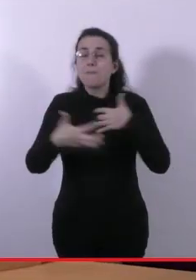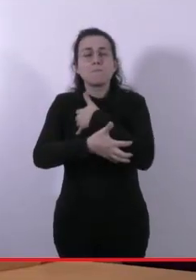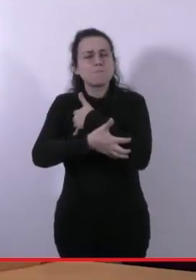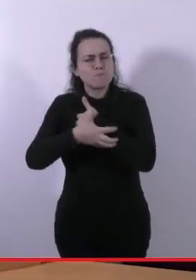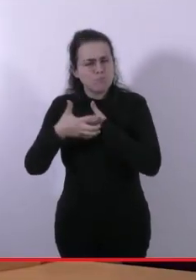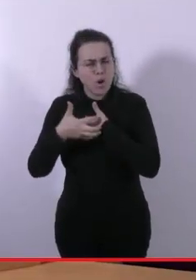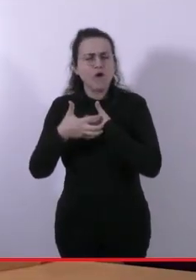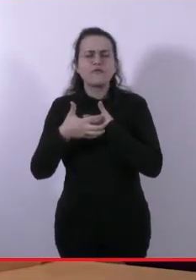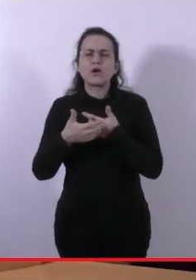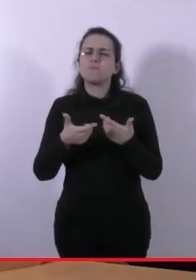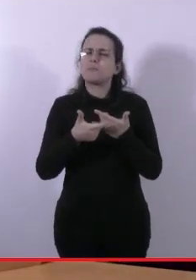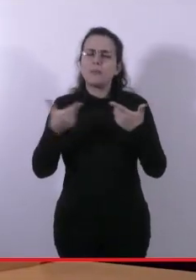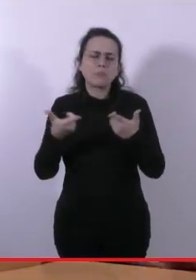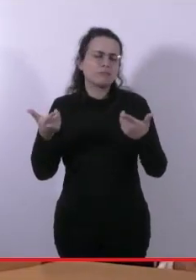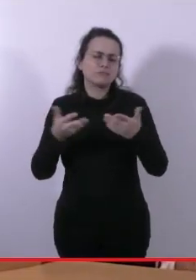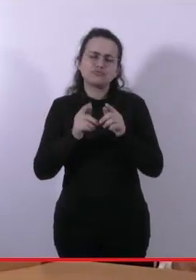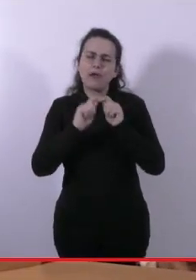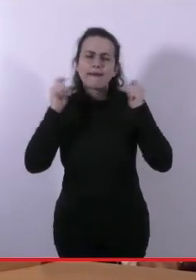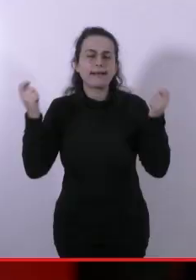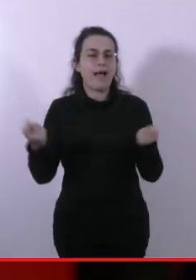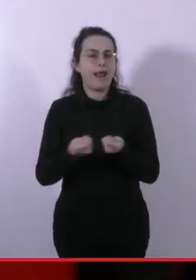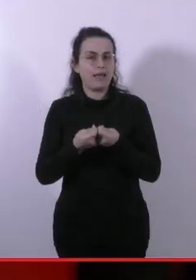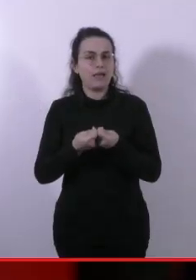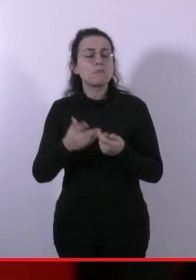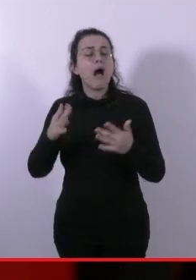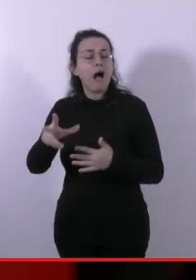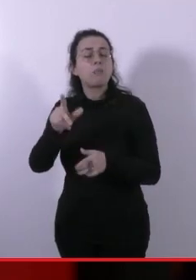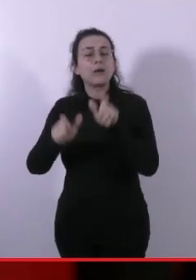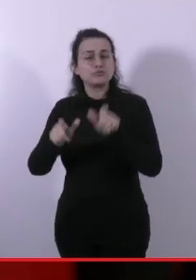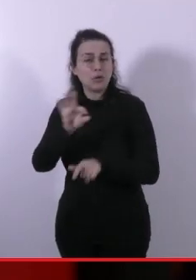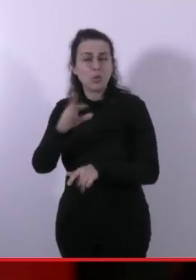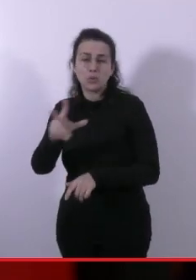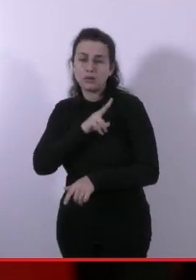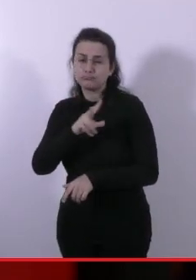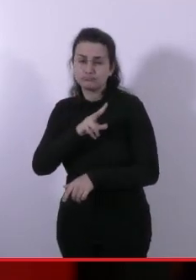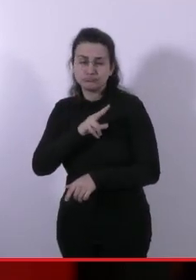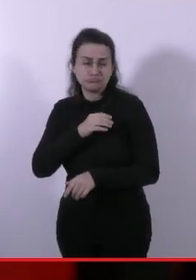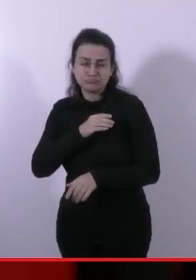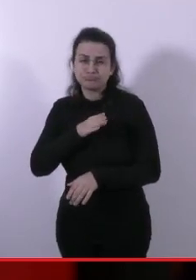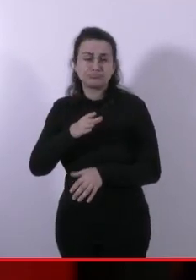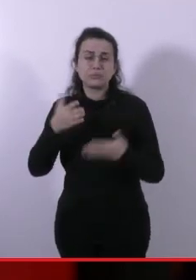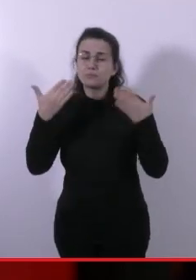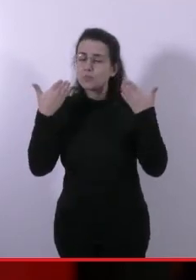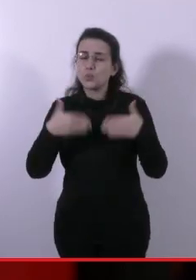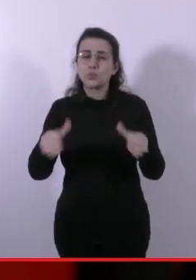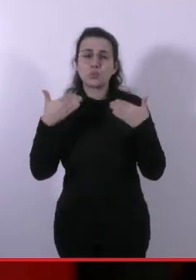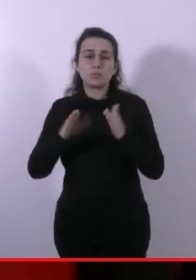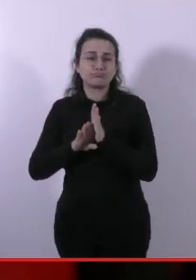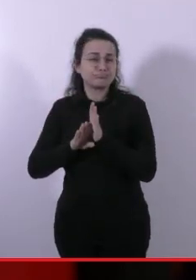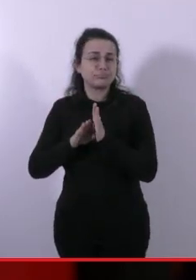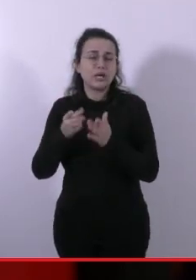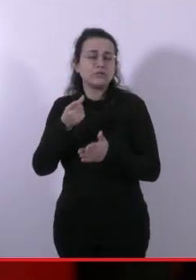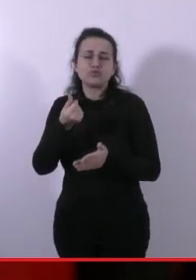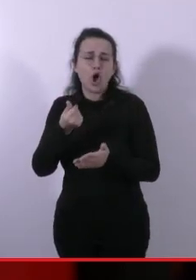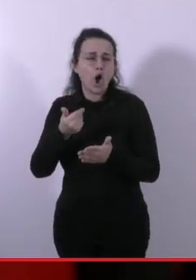aumentata la povertà relativa, ma c'è anche chi si è arricchieto in maniera spropositata, ha ragione. Sempre l'andini a dire che